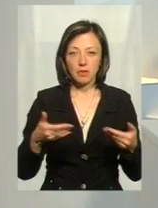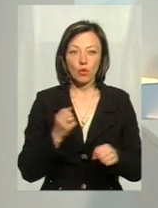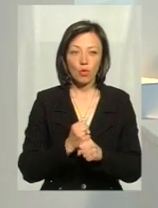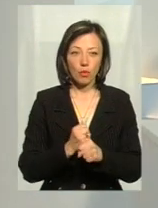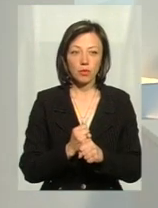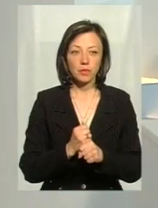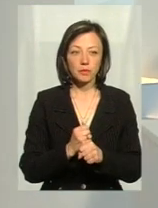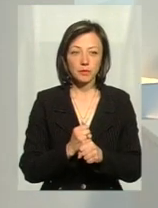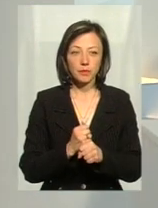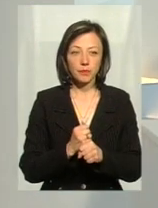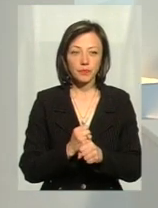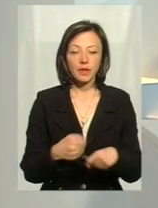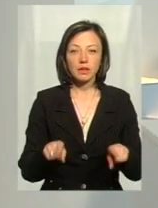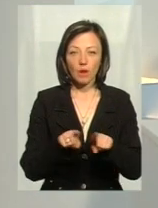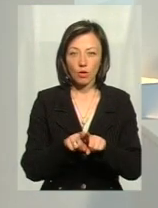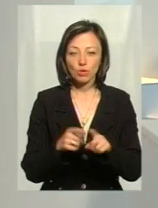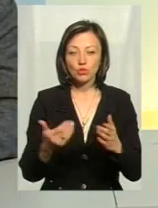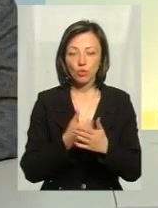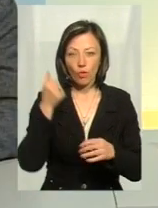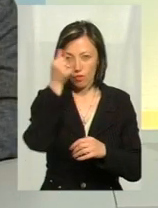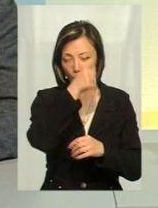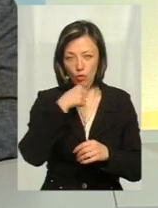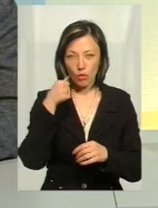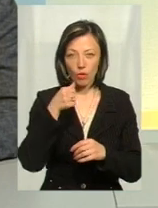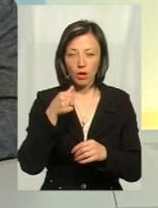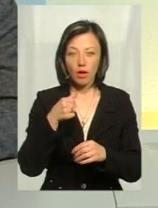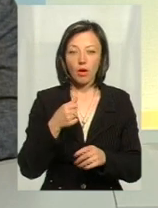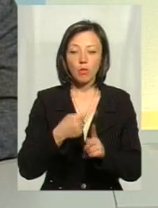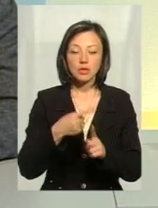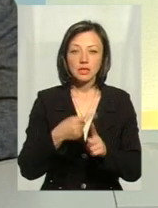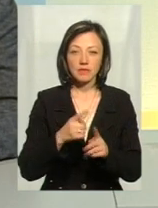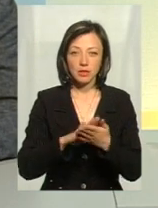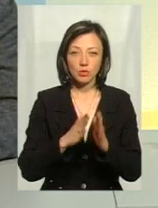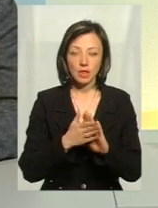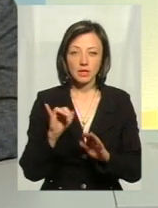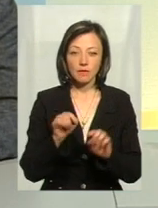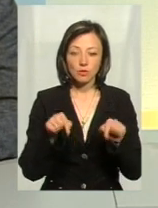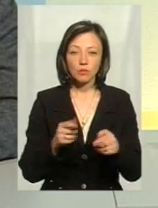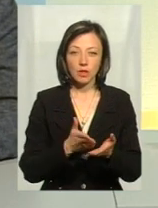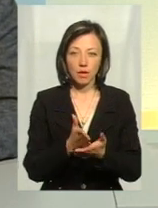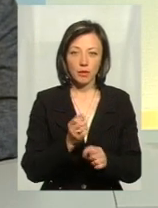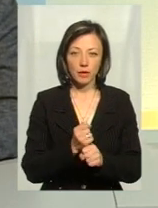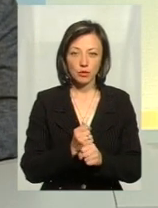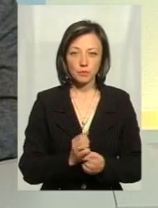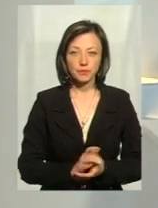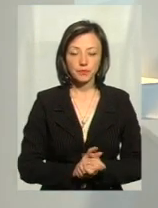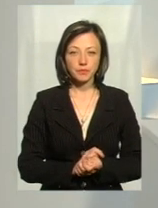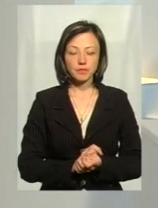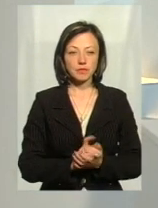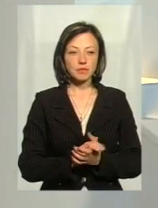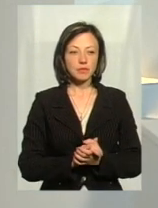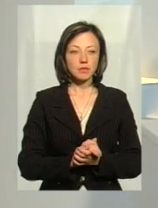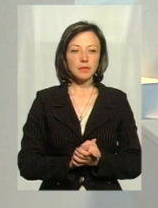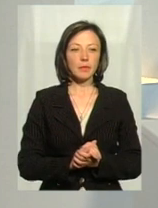також, от, з нового року, положительна тенденція, і в цьому напрямку і працюємо. А ви зараз